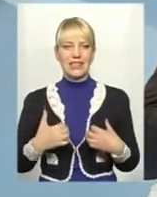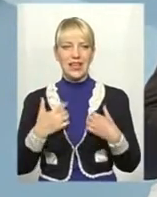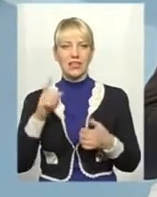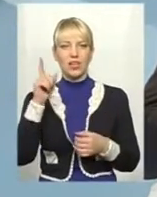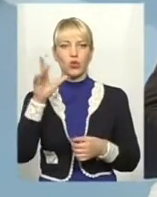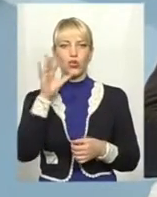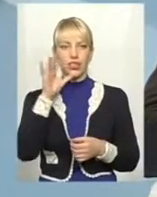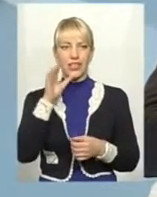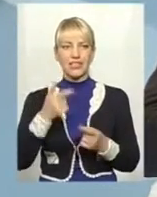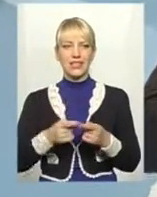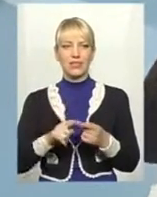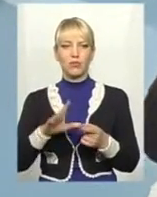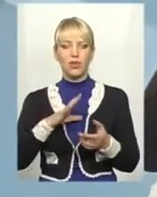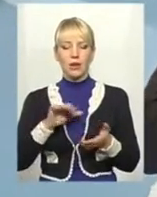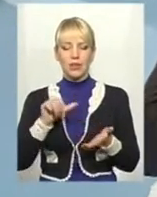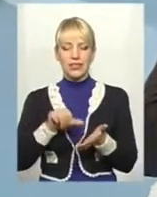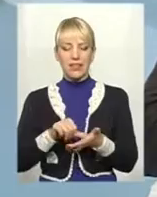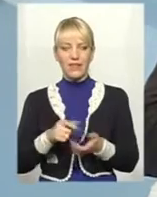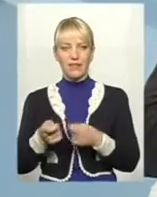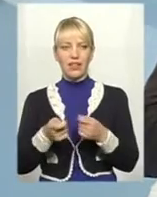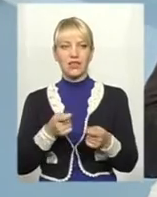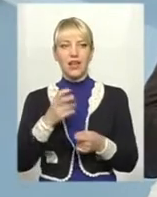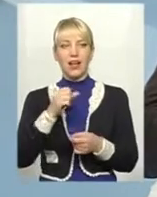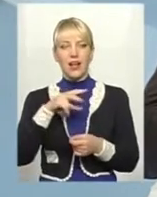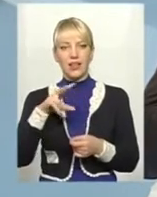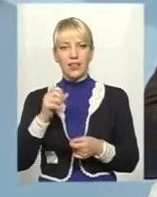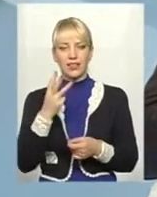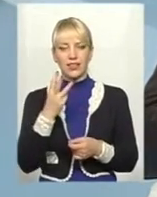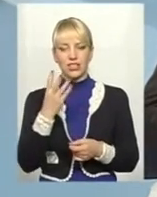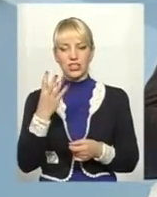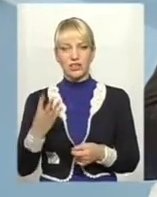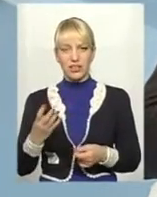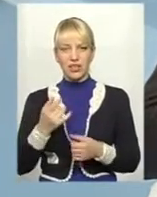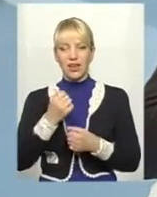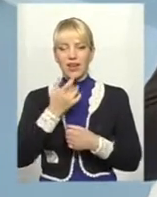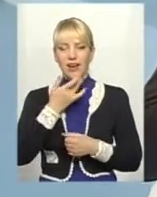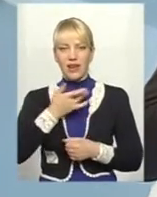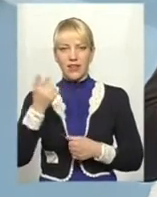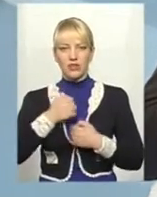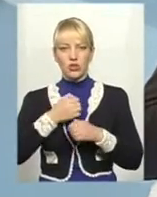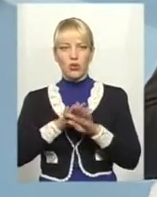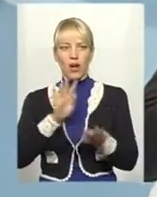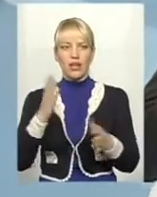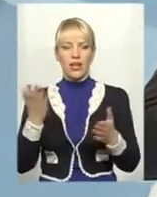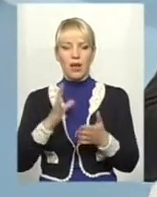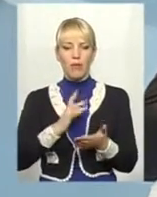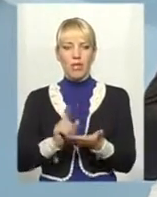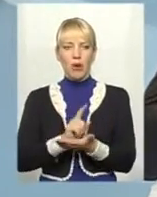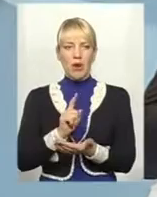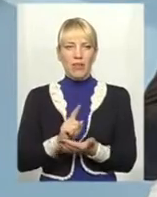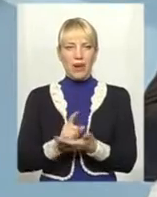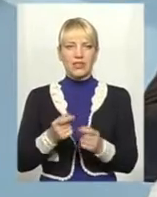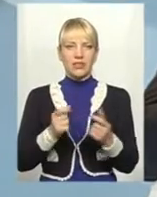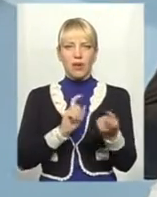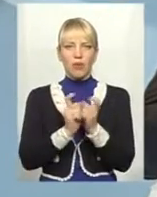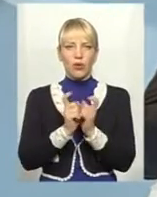представники радянської влади. Хоча три четвертих радянської армії, яка була зобов'язана боротися проти